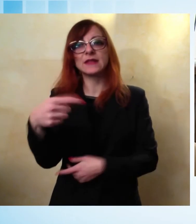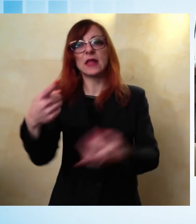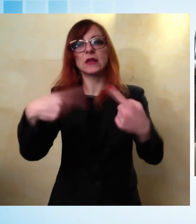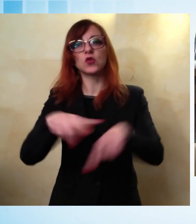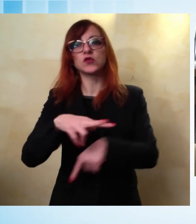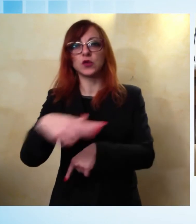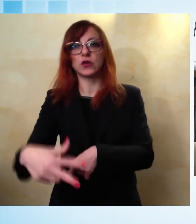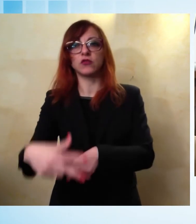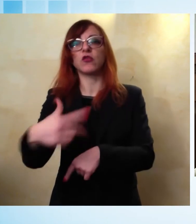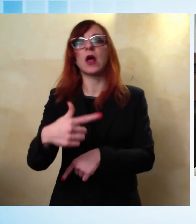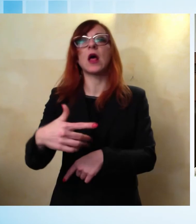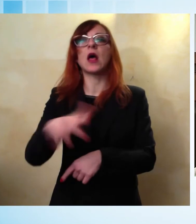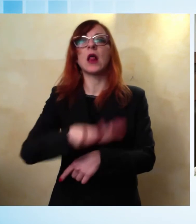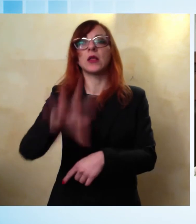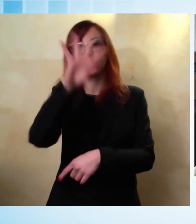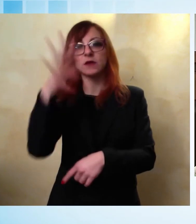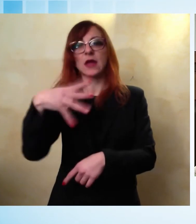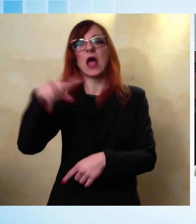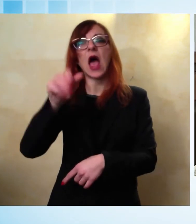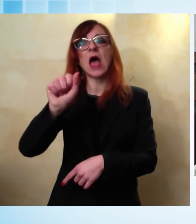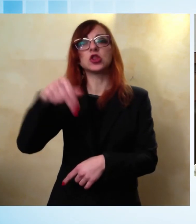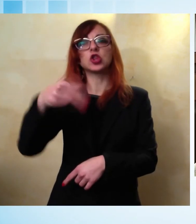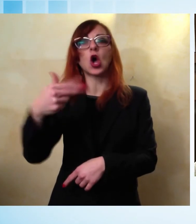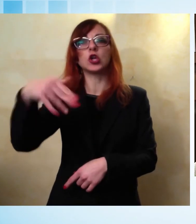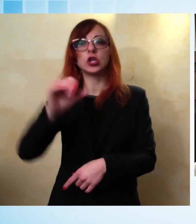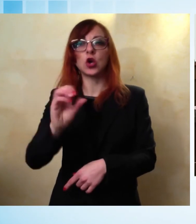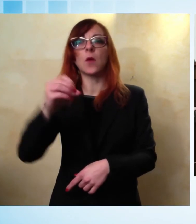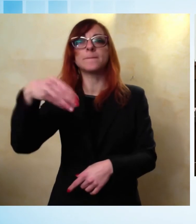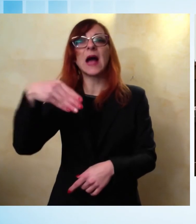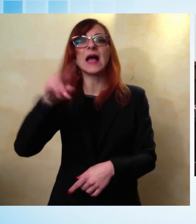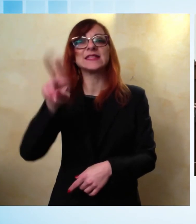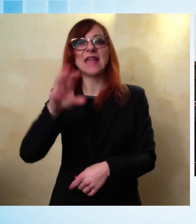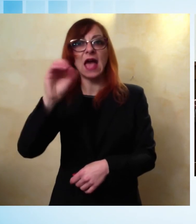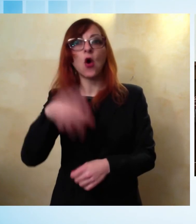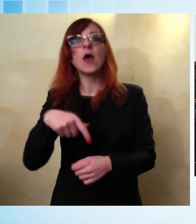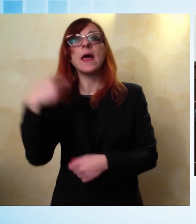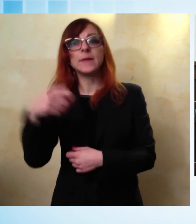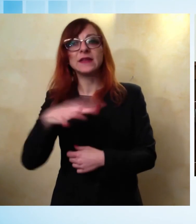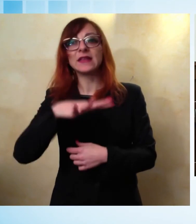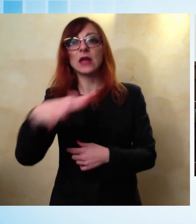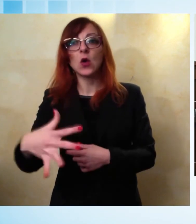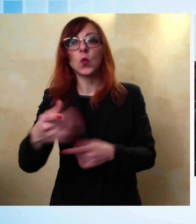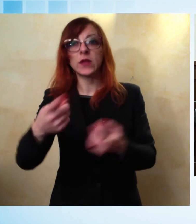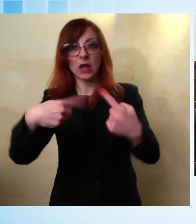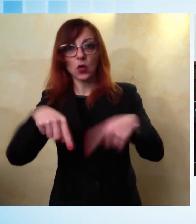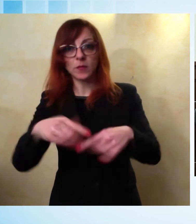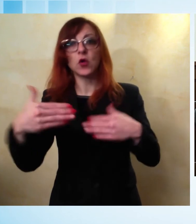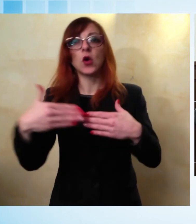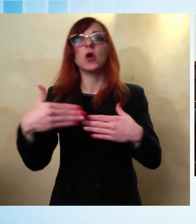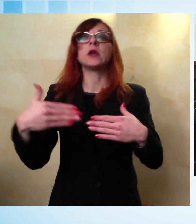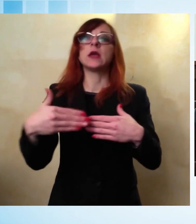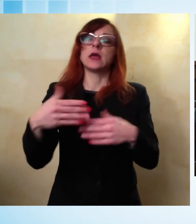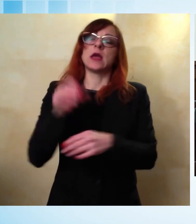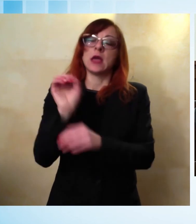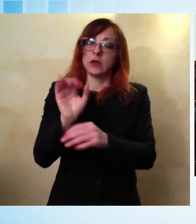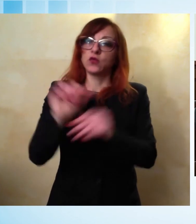Toscana, Antonio Mazzeo, e della Presidente della Quinta Commissione, Istruzione, Formazione e Beni e Attività Culturali, Cristina